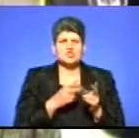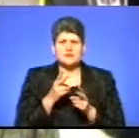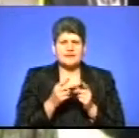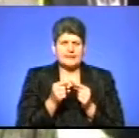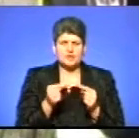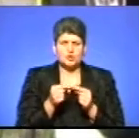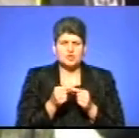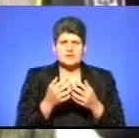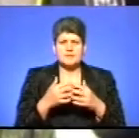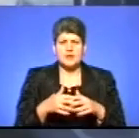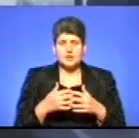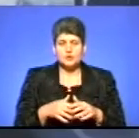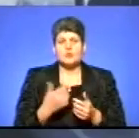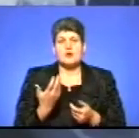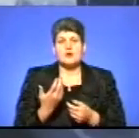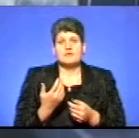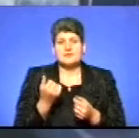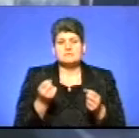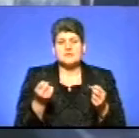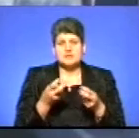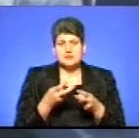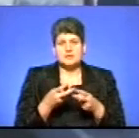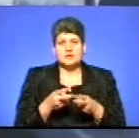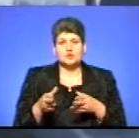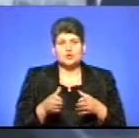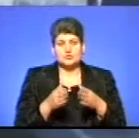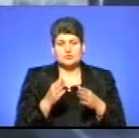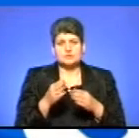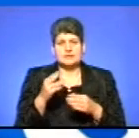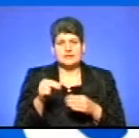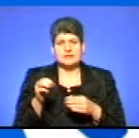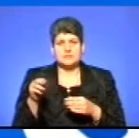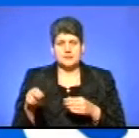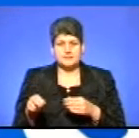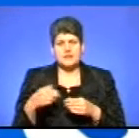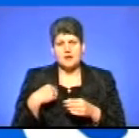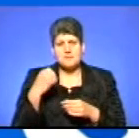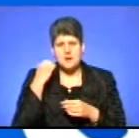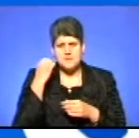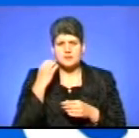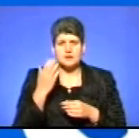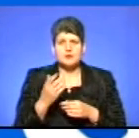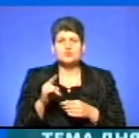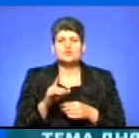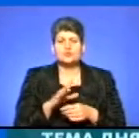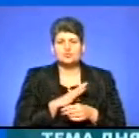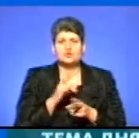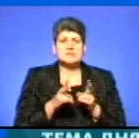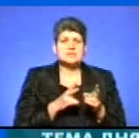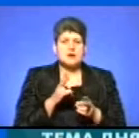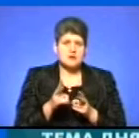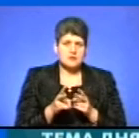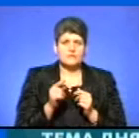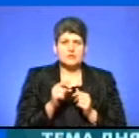неточність приладу, каже адвокат Анатолій Селюх. Він спеціалізується на дорожньо-транспортних пригодах. Я пам'ятаю, що була скарга,